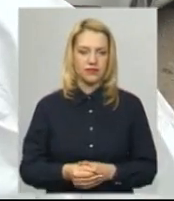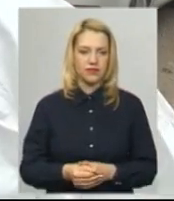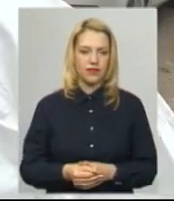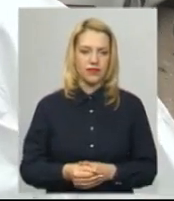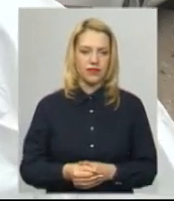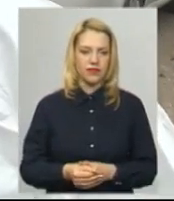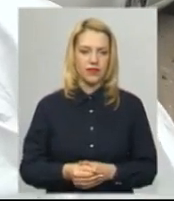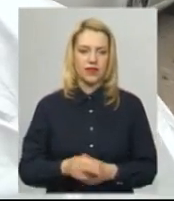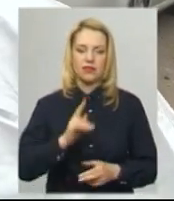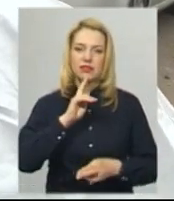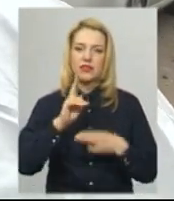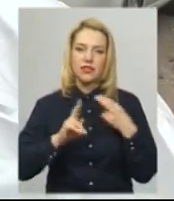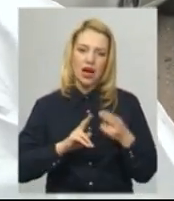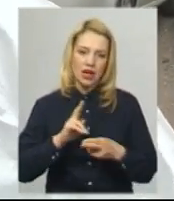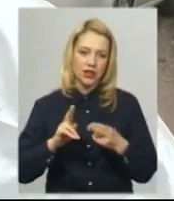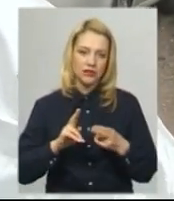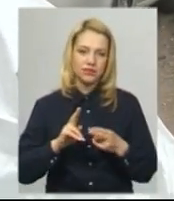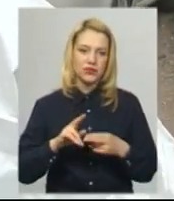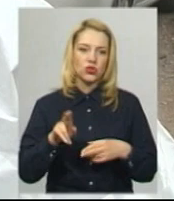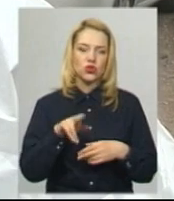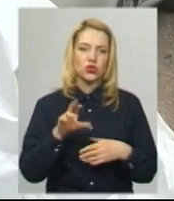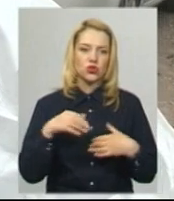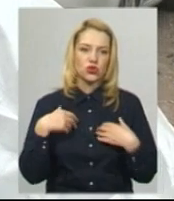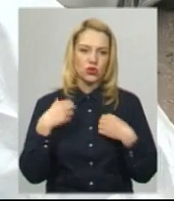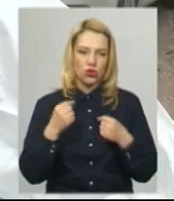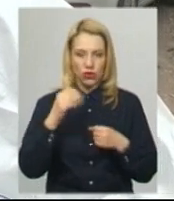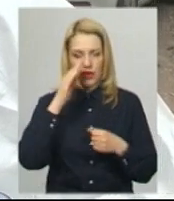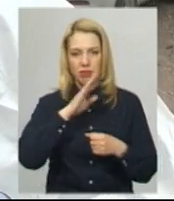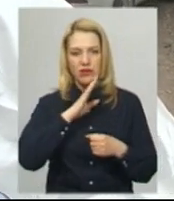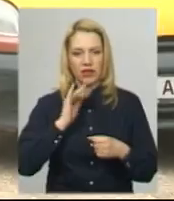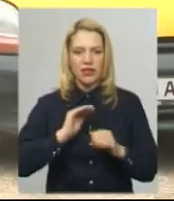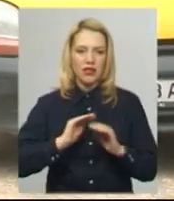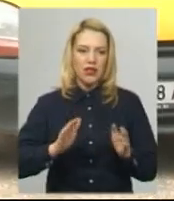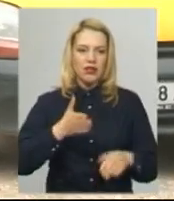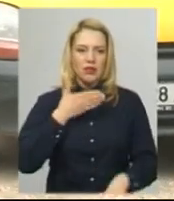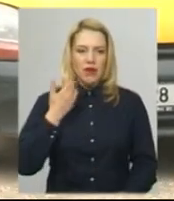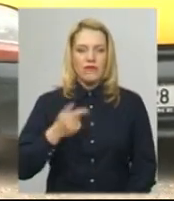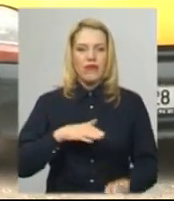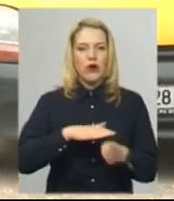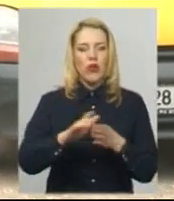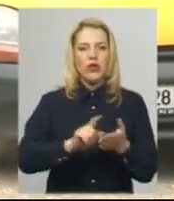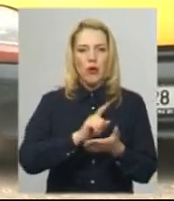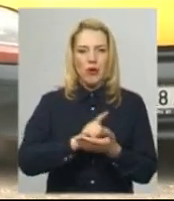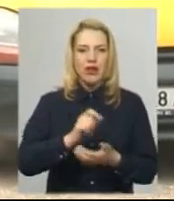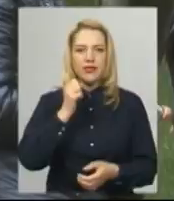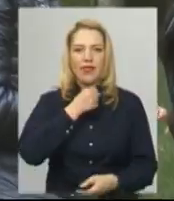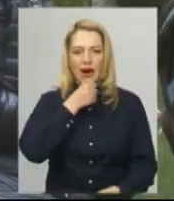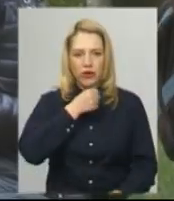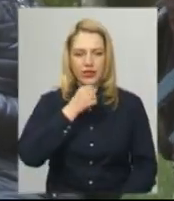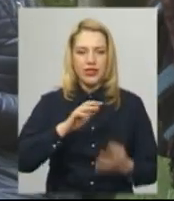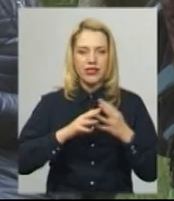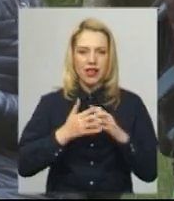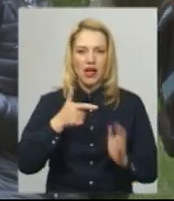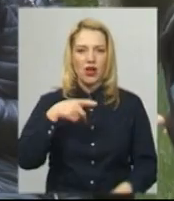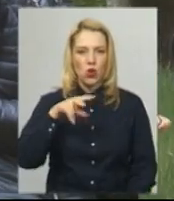Скарг з боку, по здоров'ю з боку батьків і дітей нема. Виконуючи обов'язки старости села Глушківці,